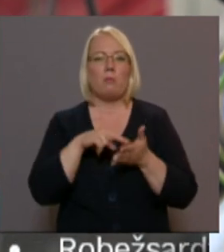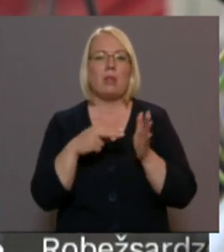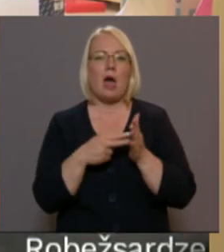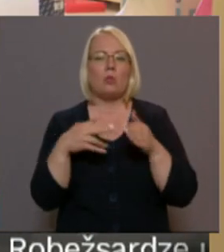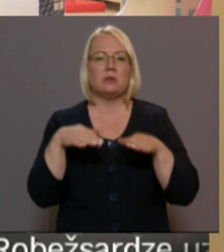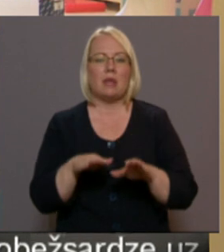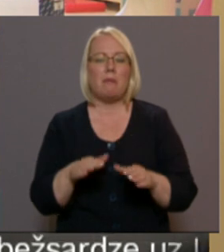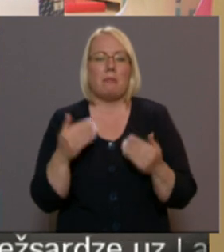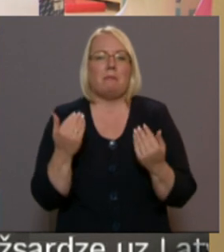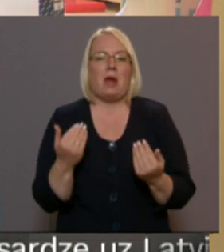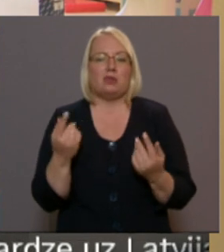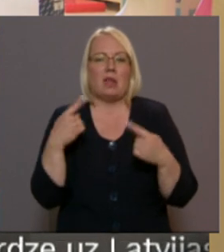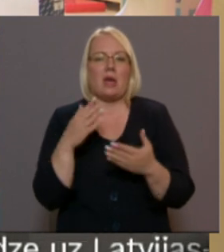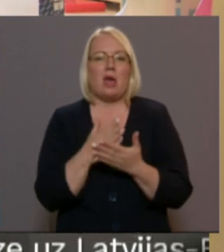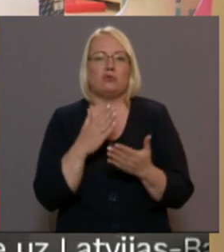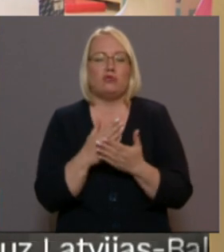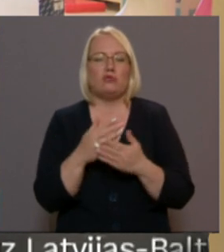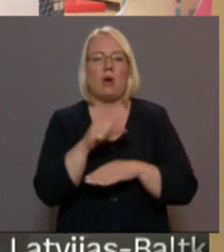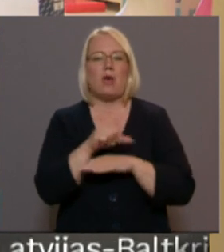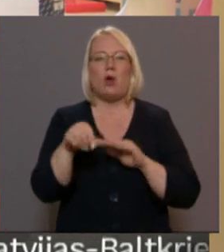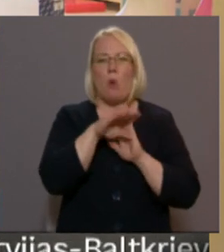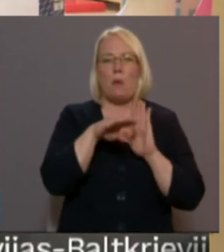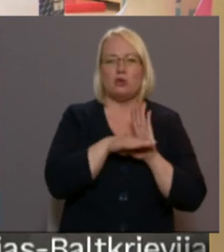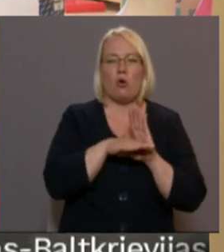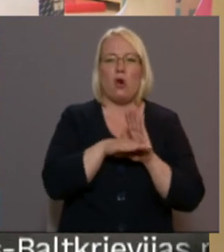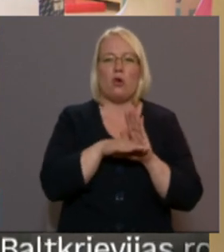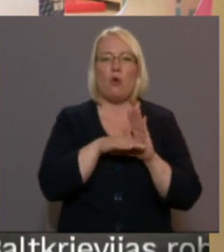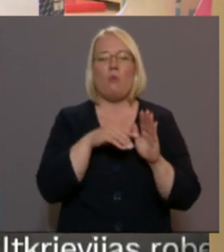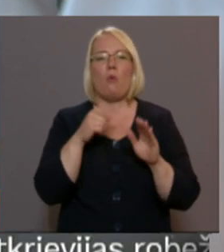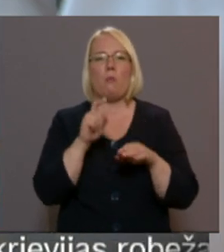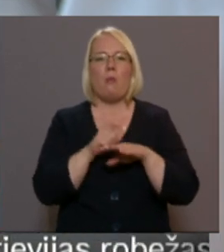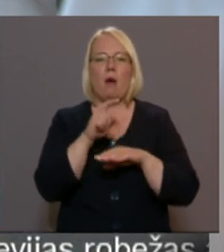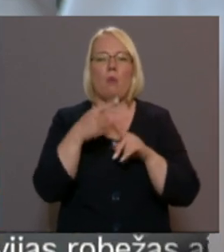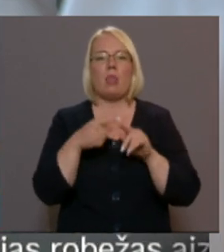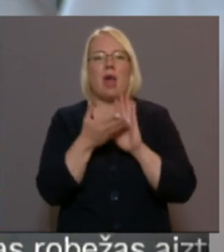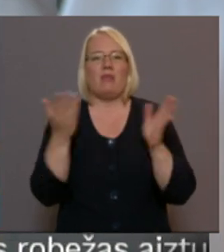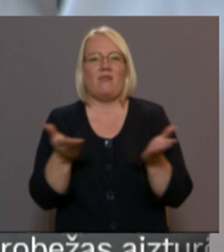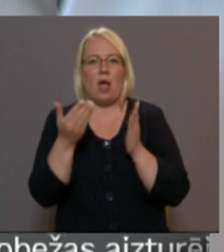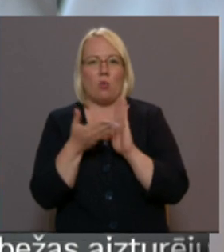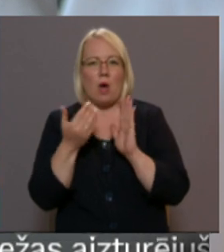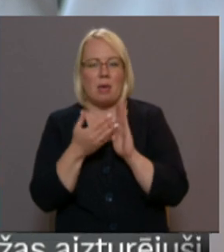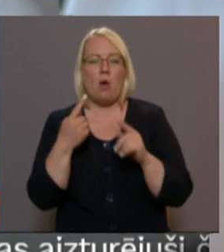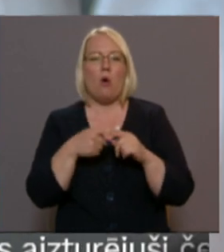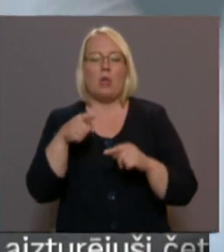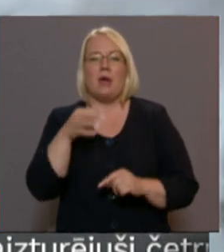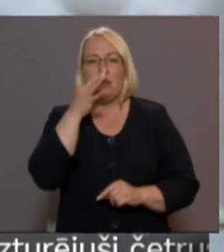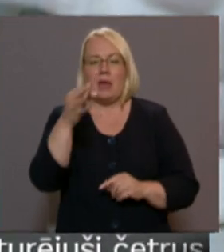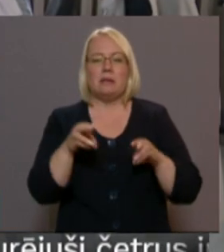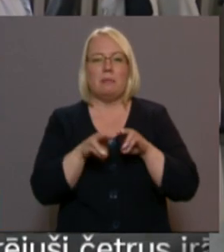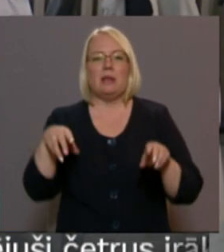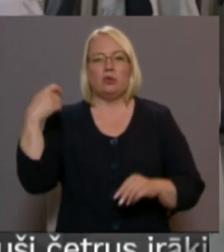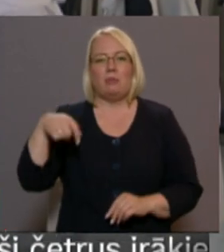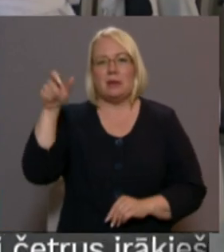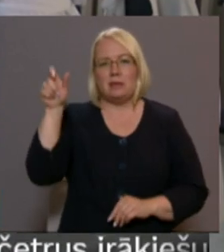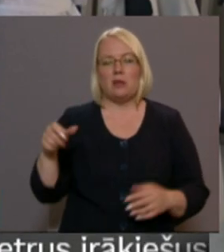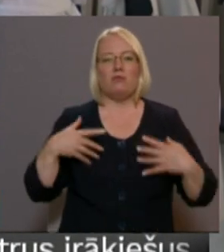pašlaik spēkā esošo ierobežojumu pārkārtošanu un iespējamiem atvieglojumiem. Šodien valdības sēdē paudu ministra prezidents un veselības